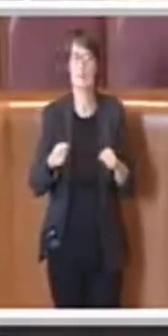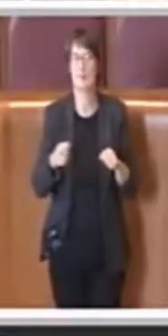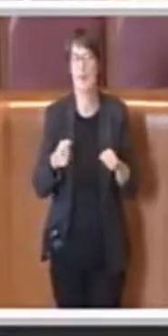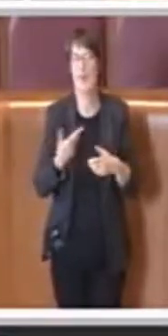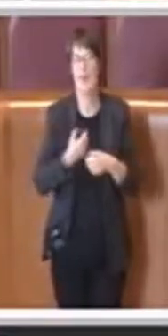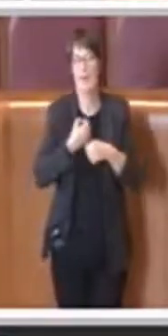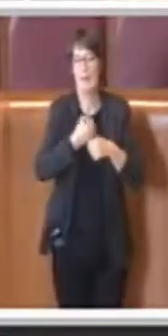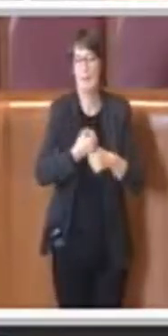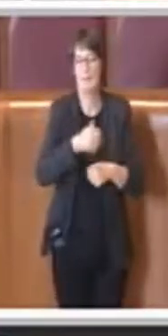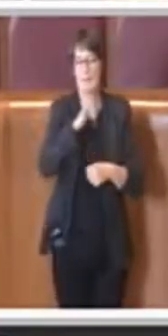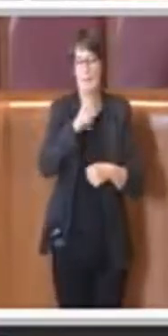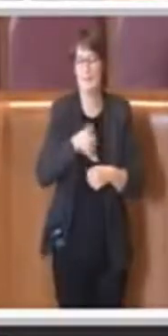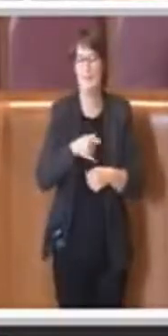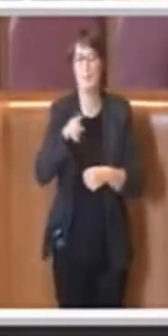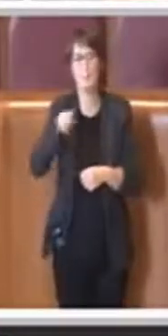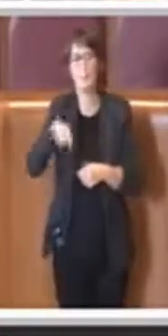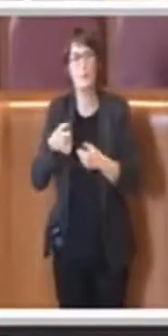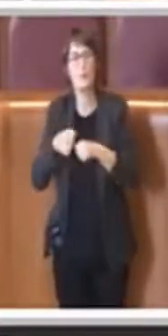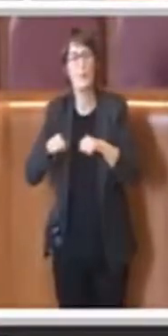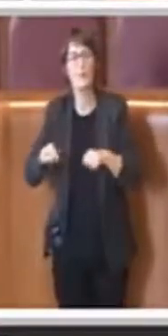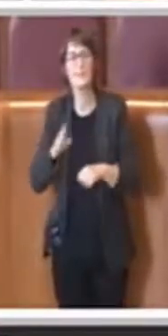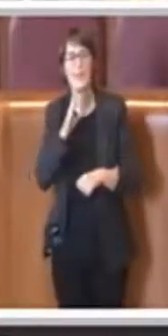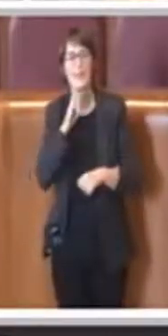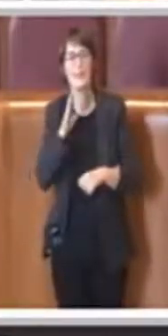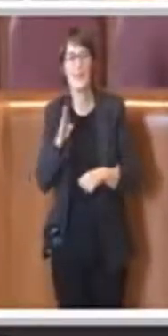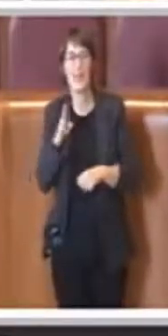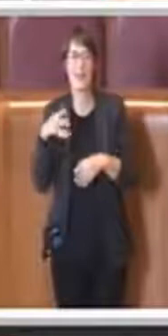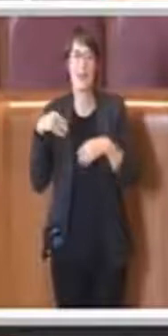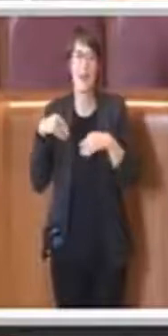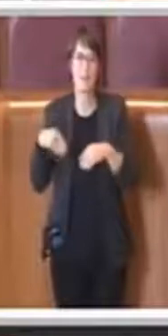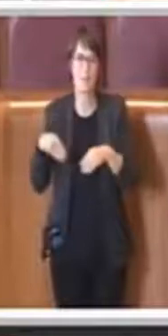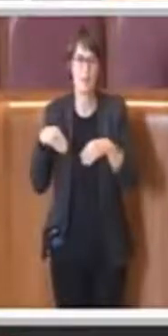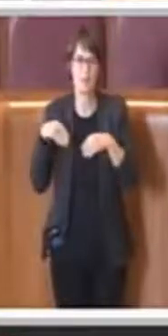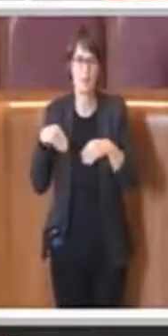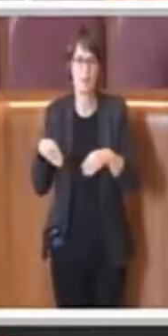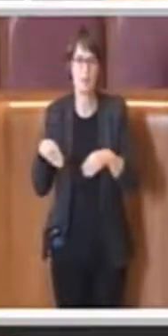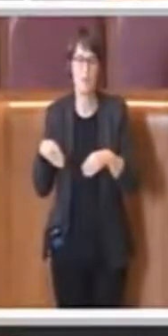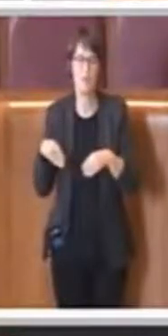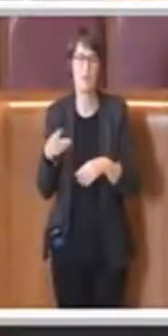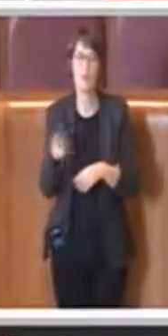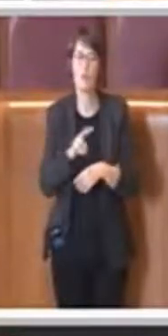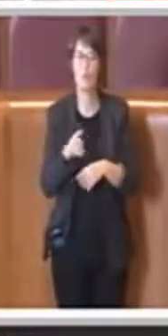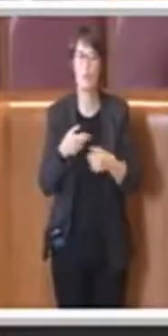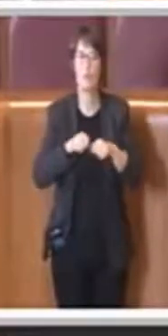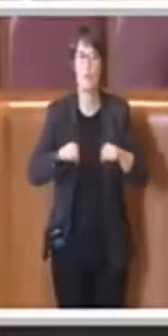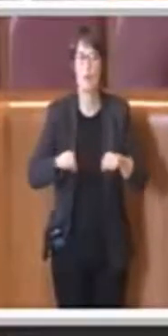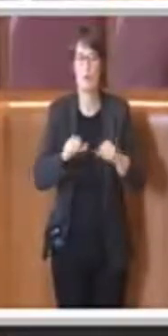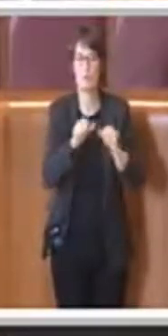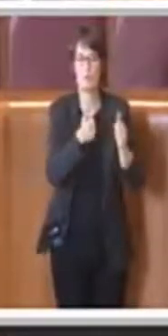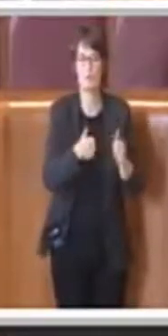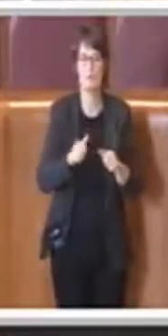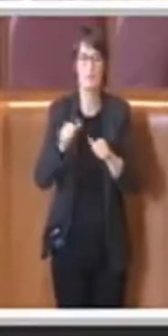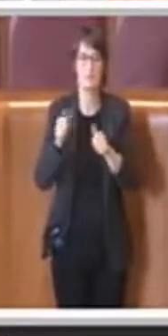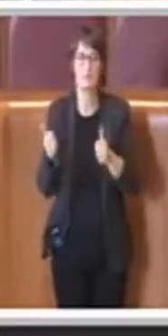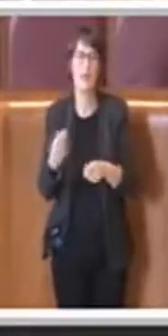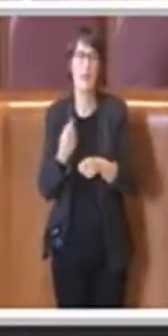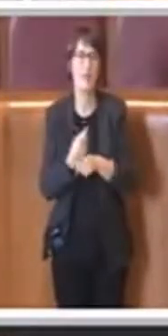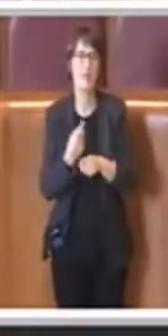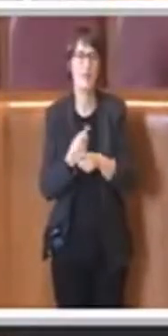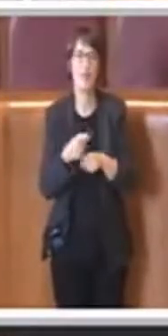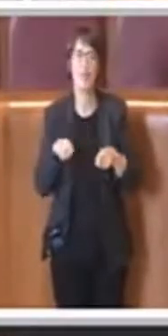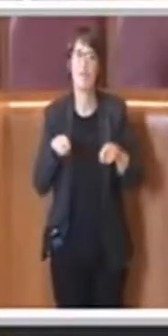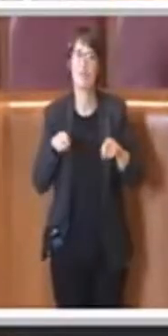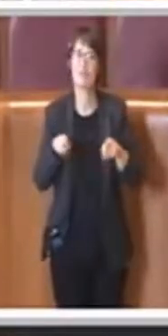L'uno non esclude l'altra, sono due mondi che vivono insieme, sono due mondi che viaggiano